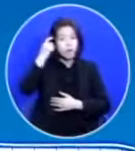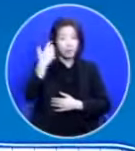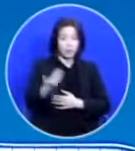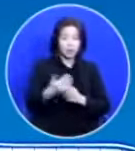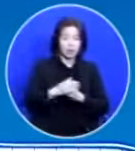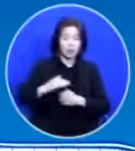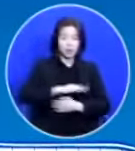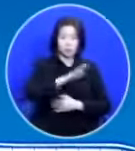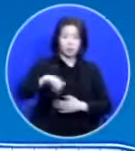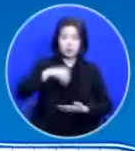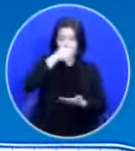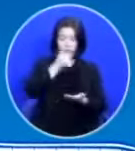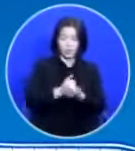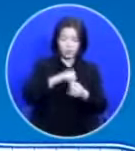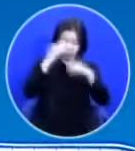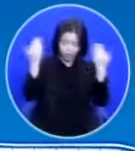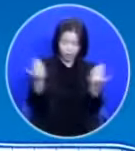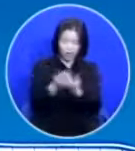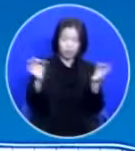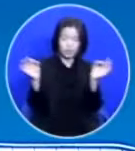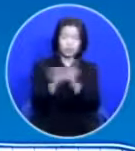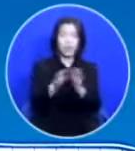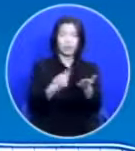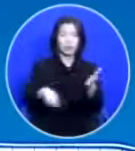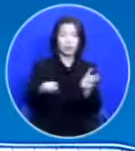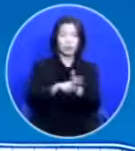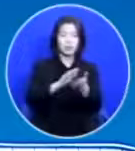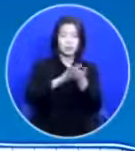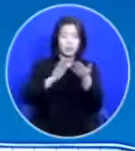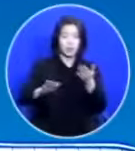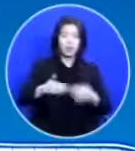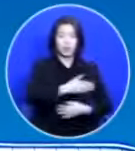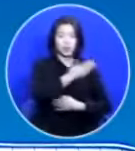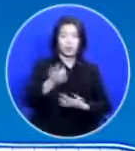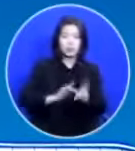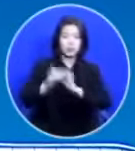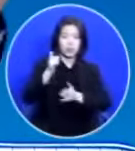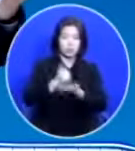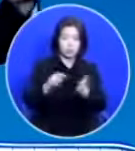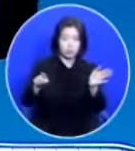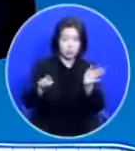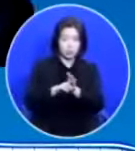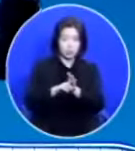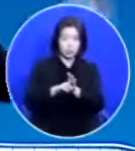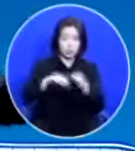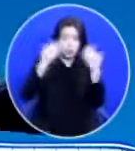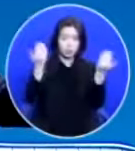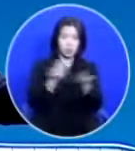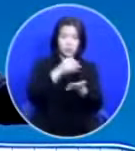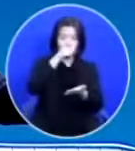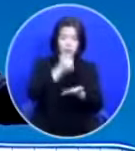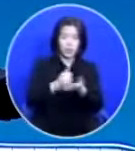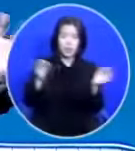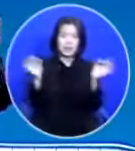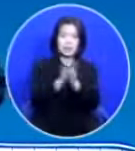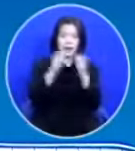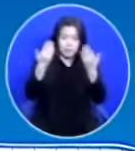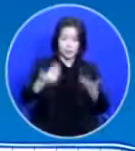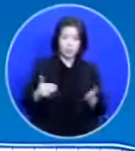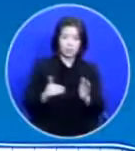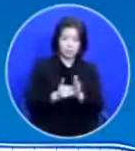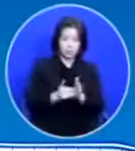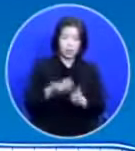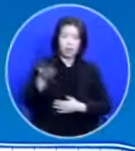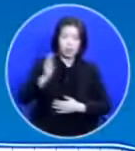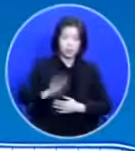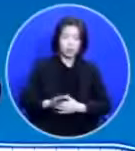우리의 죄를 다 사하시려고 여러분들은 예수님을 믿고 모든 죄가 사함을 받았습니다 그런데